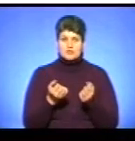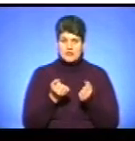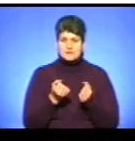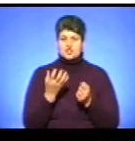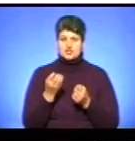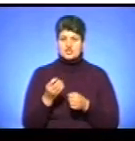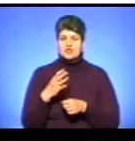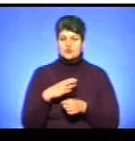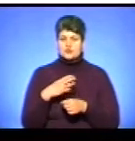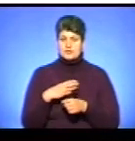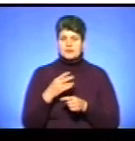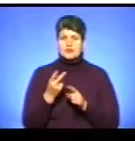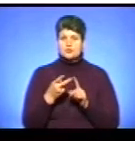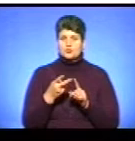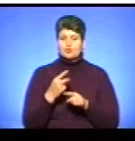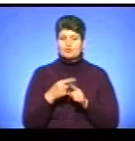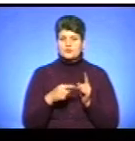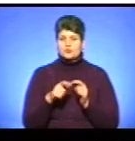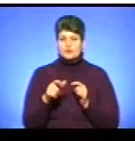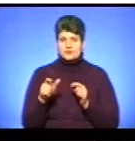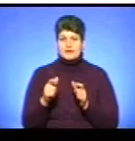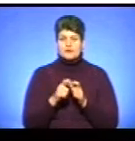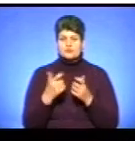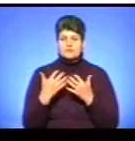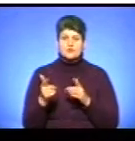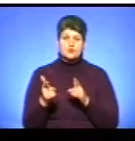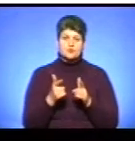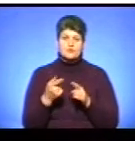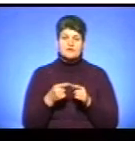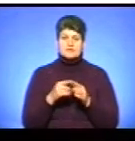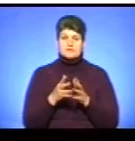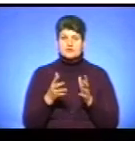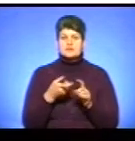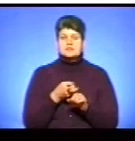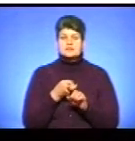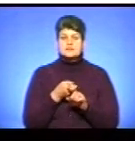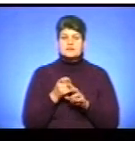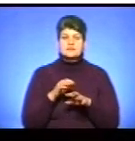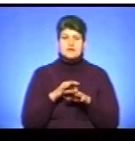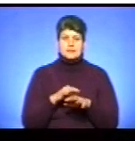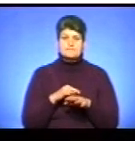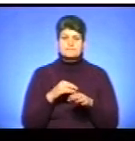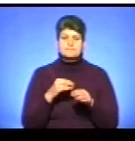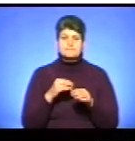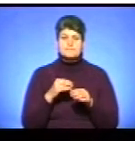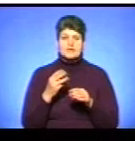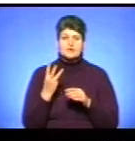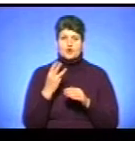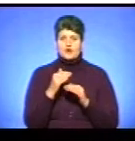очікуємо на другу половину людей. Картки вже готові. Це в основному зв'язано з введенням трьохрівного тарифу.